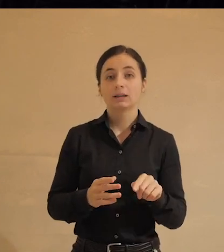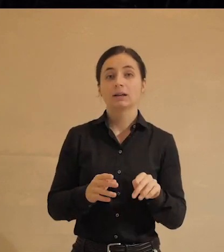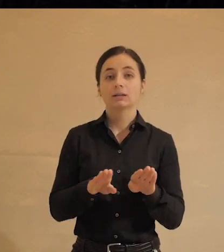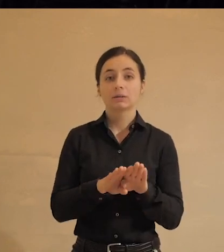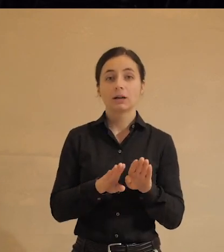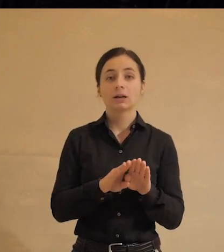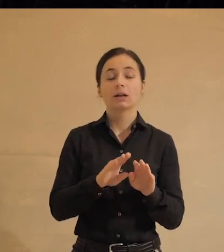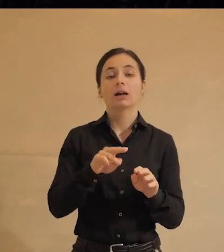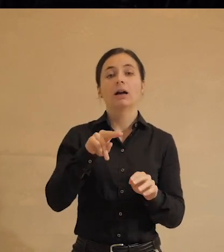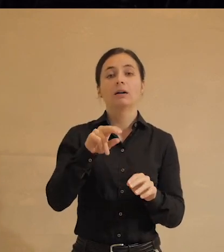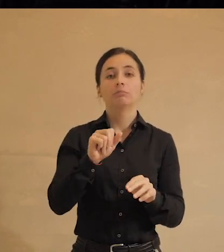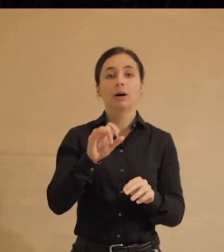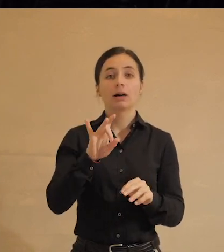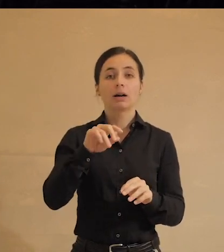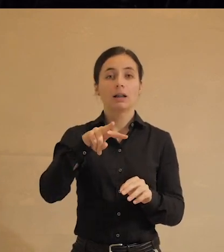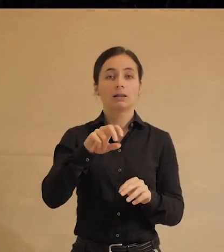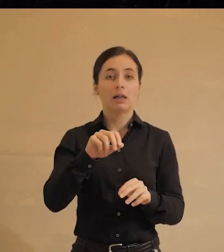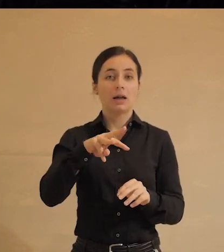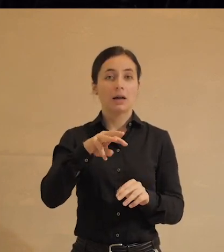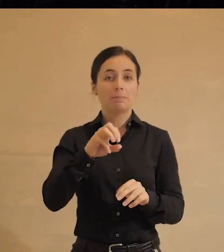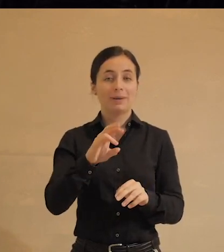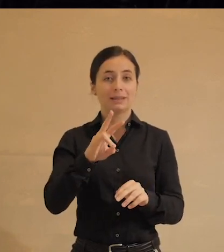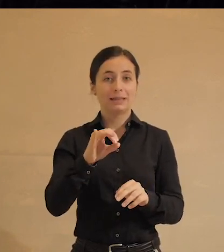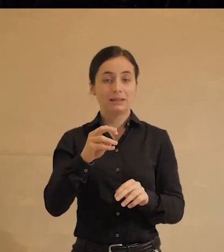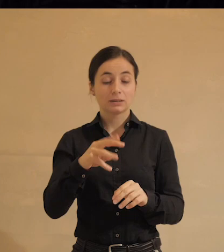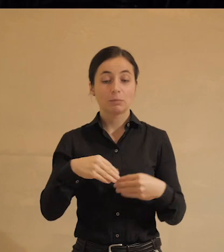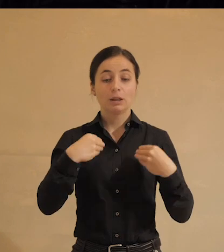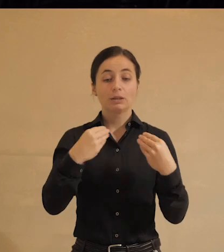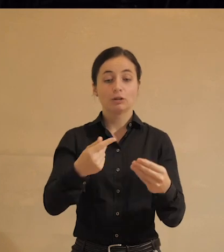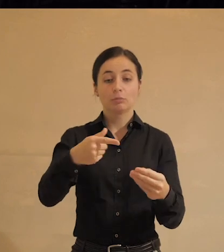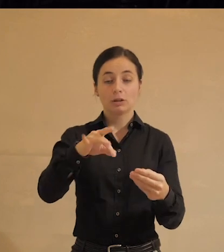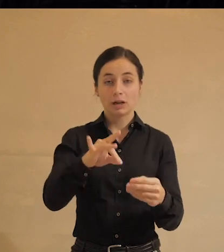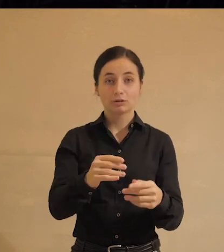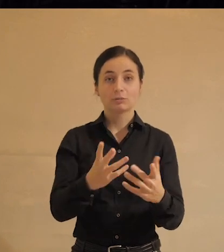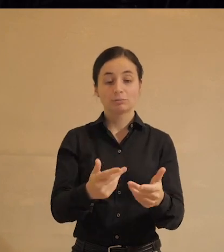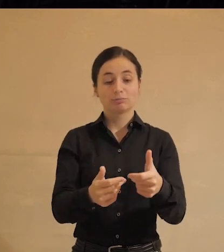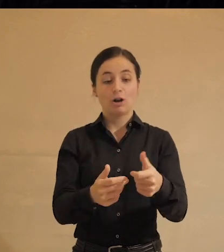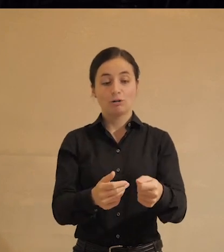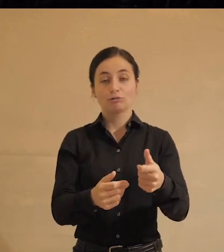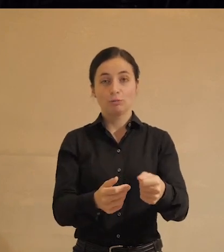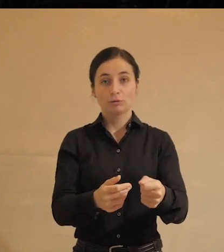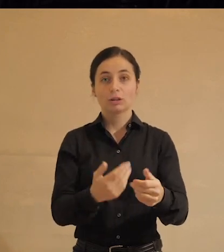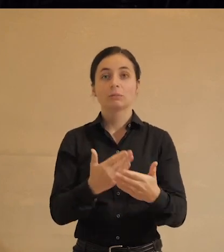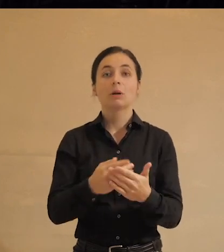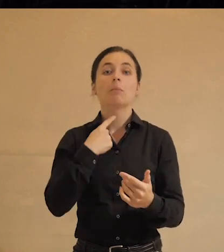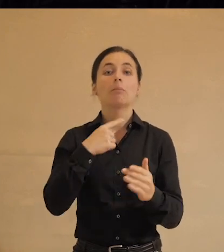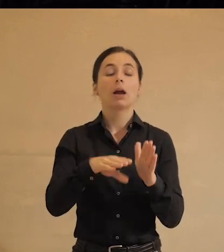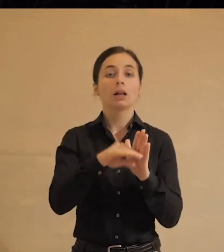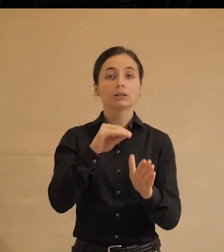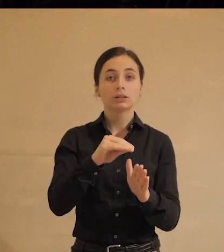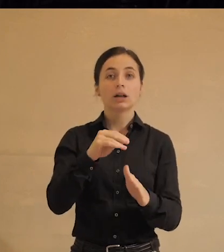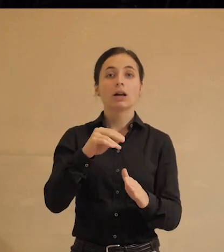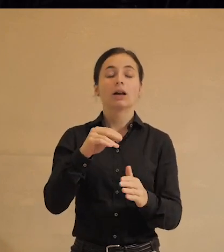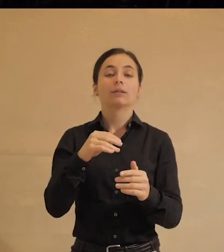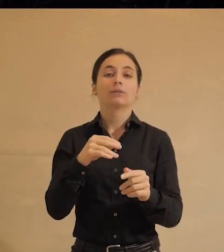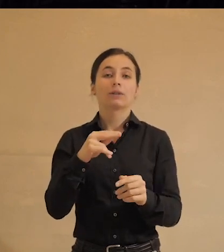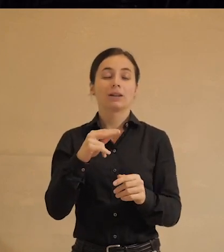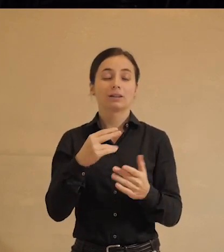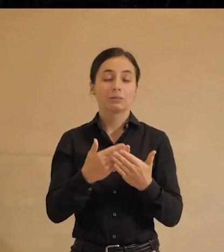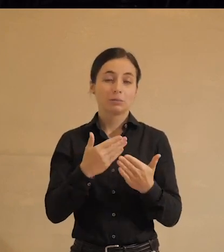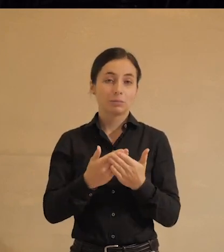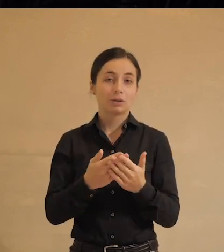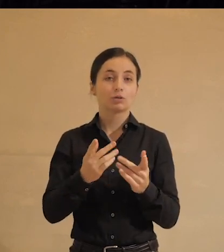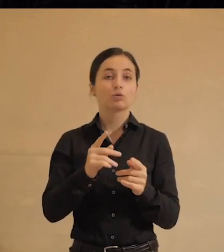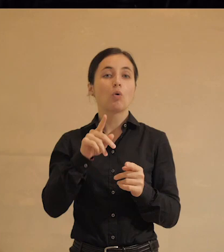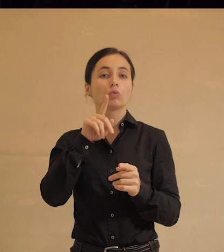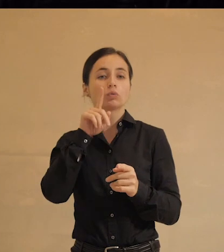парламентаризма. Понятно. Отберем у граждан политические права, дадим им кнопочку. Значит, проголосуйте, какой вкус чипсов лейс в этом сезоне лучше.